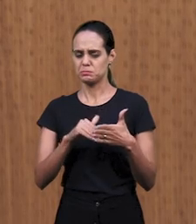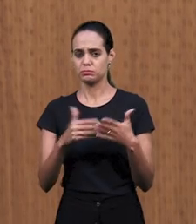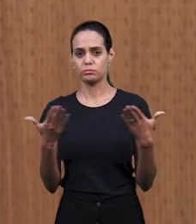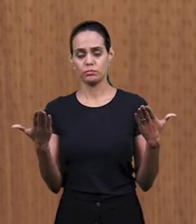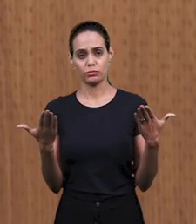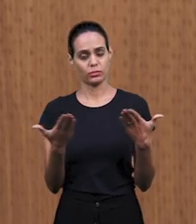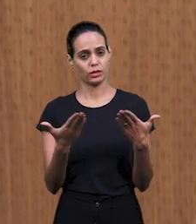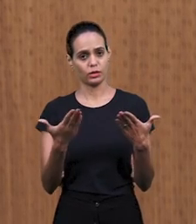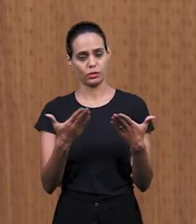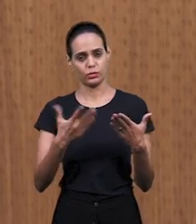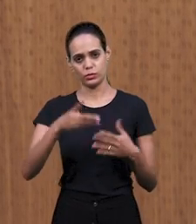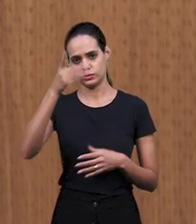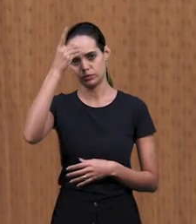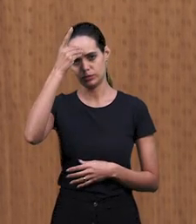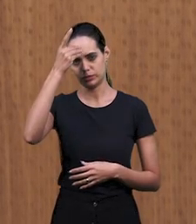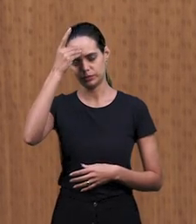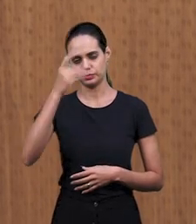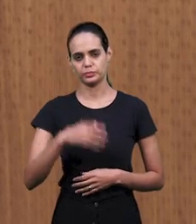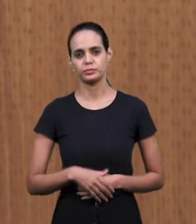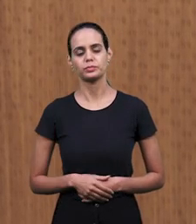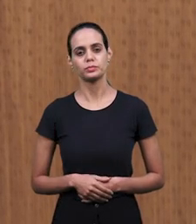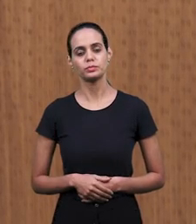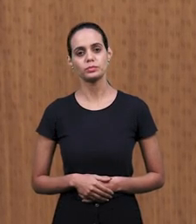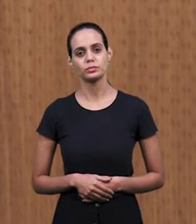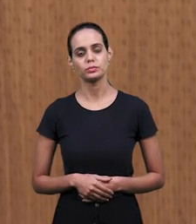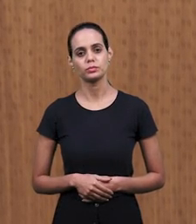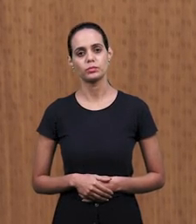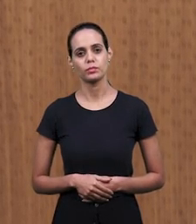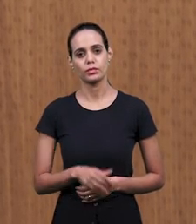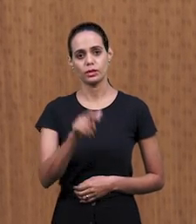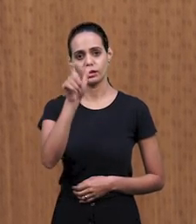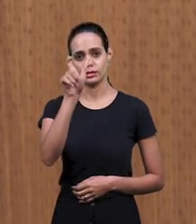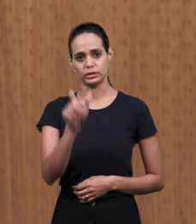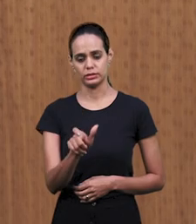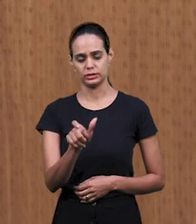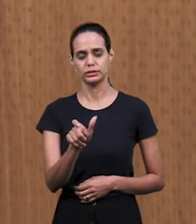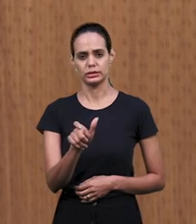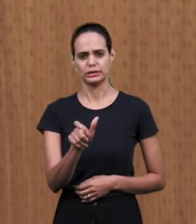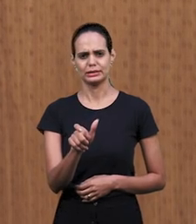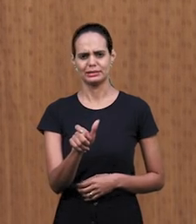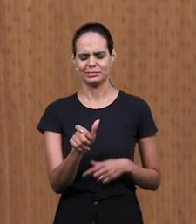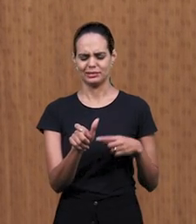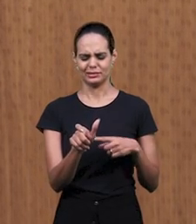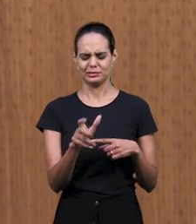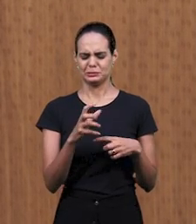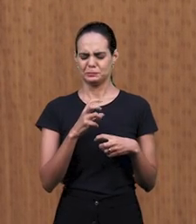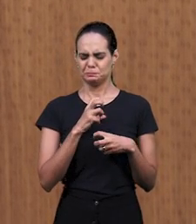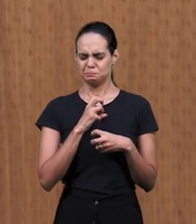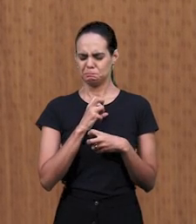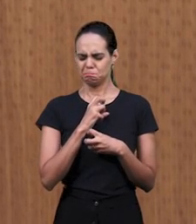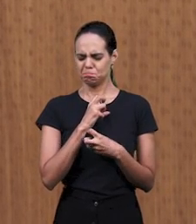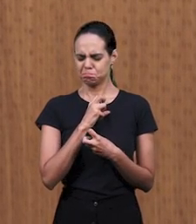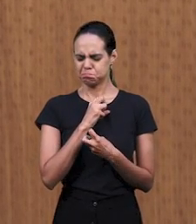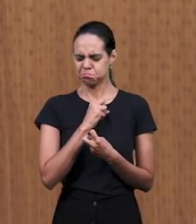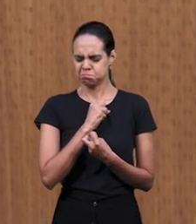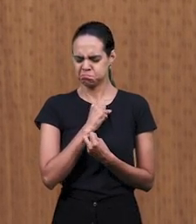Мы сейчас передадим дар. Один человек очень огорчен, как пастор Антонио Карлос сказал.